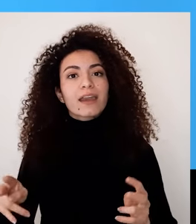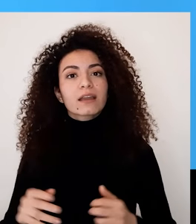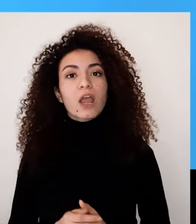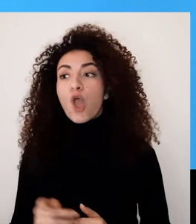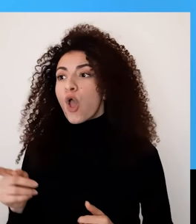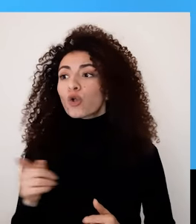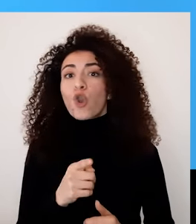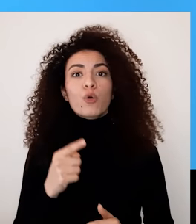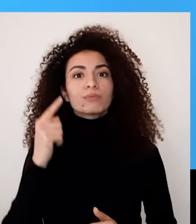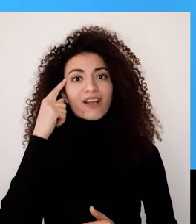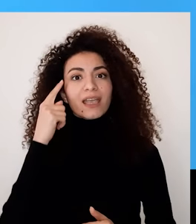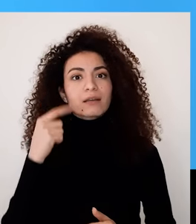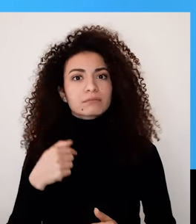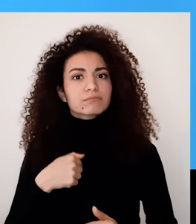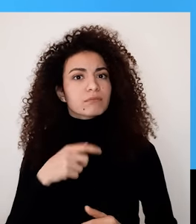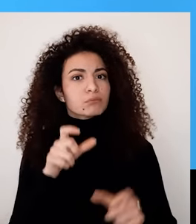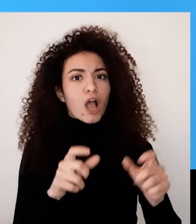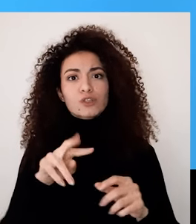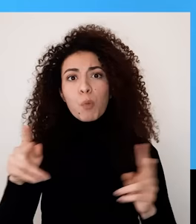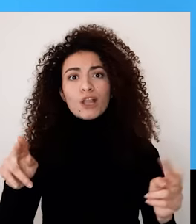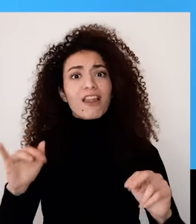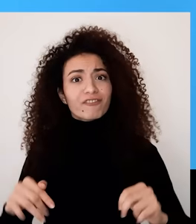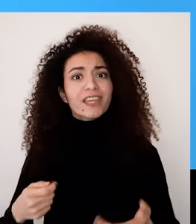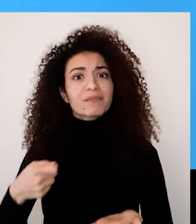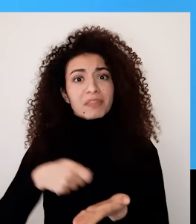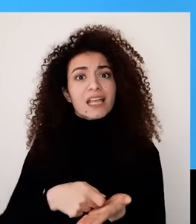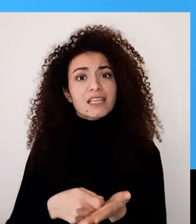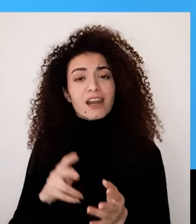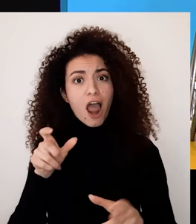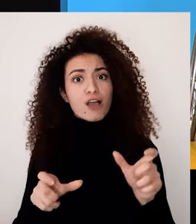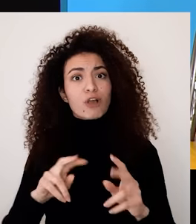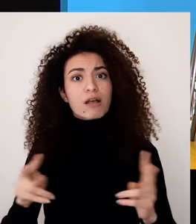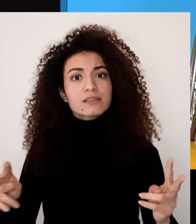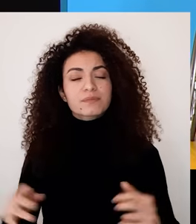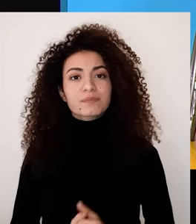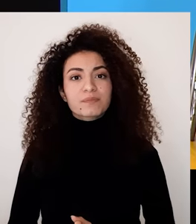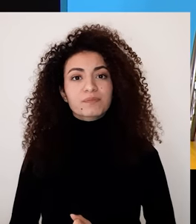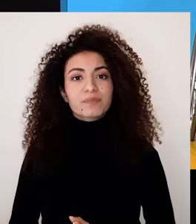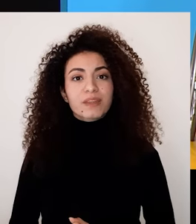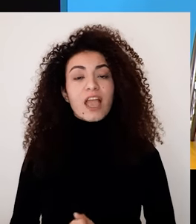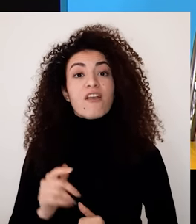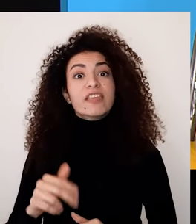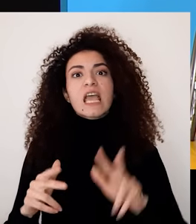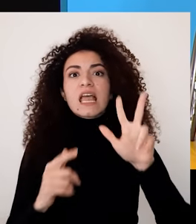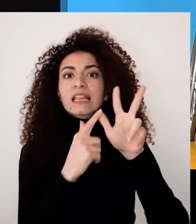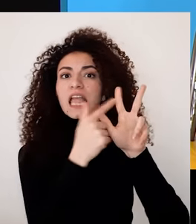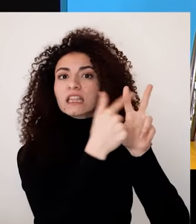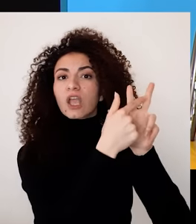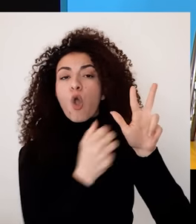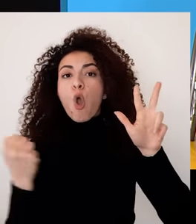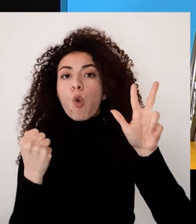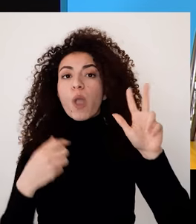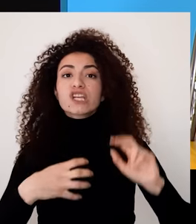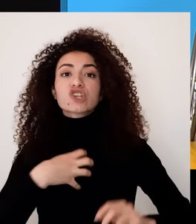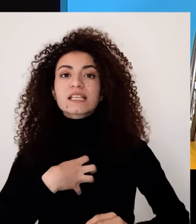كان اعتقد كل شخص موجود أنه بيملك البعض من قوة التأثير بيتابع جونسون بيقدم ثلاثة أنواع من القوة